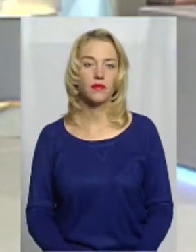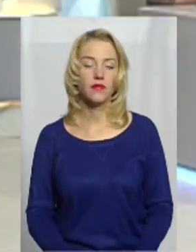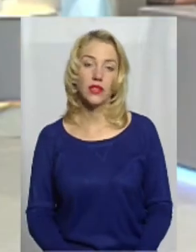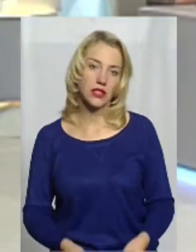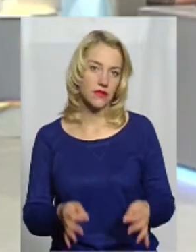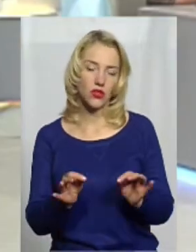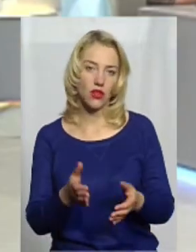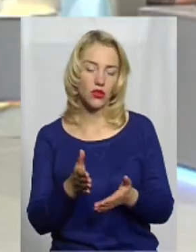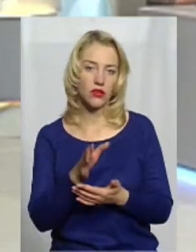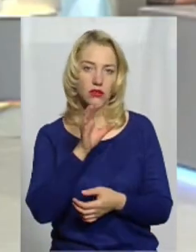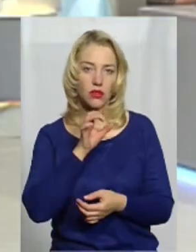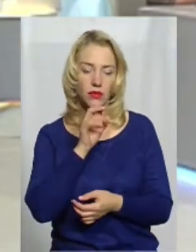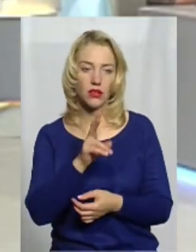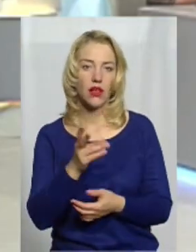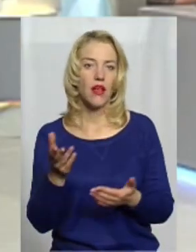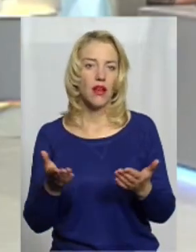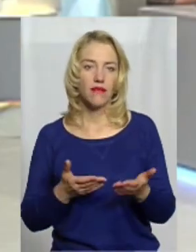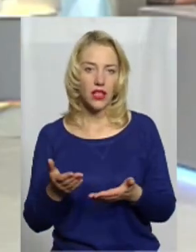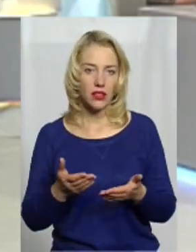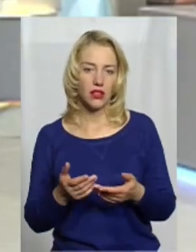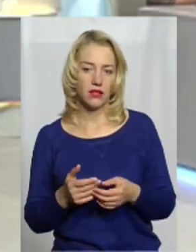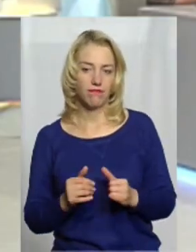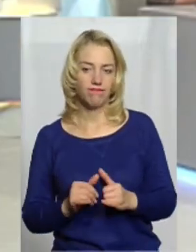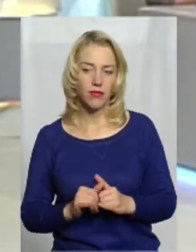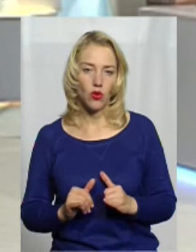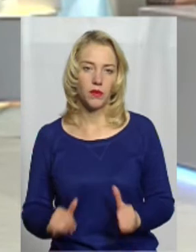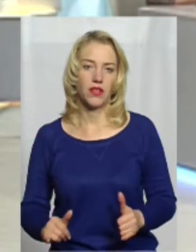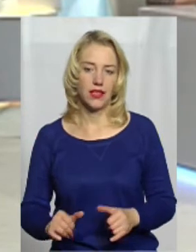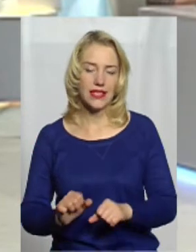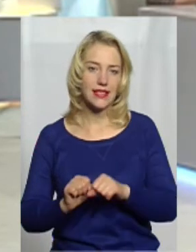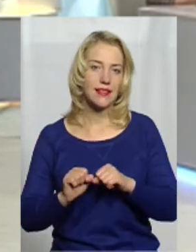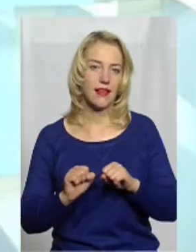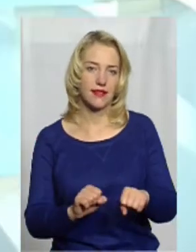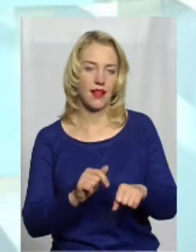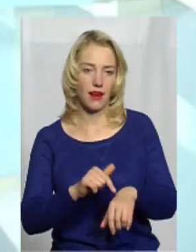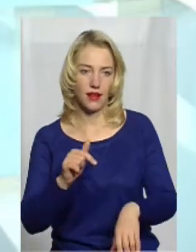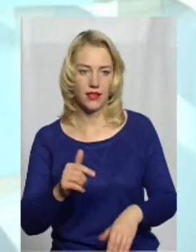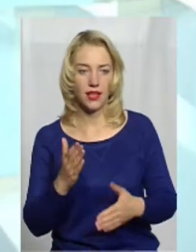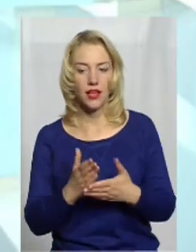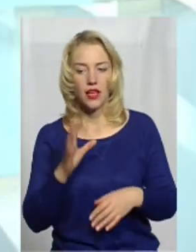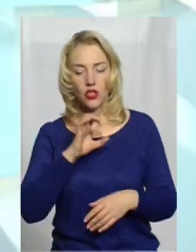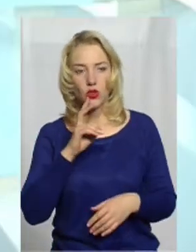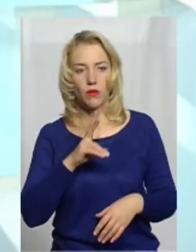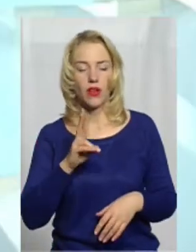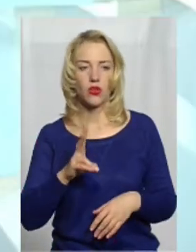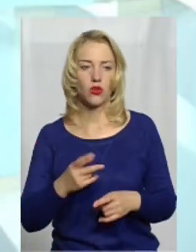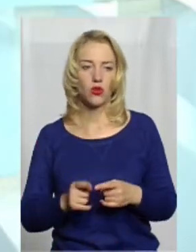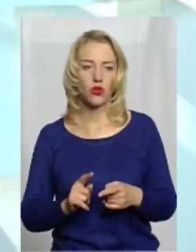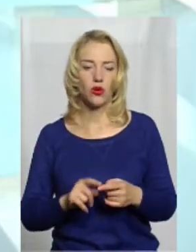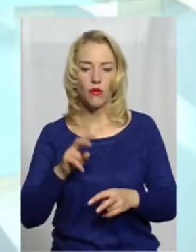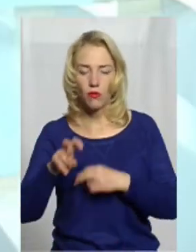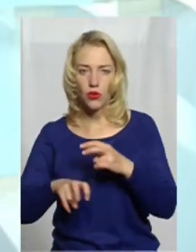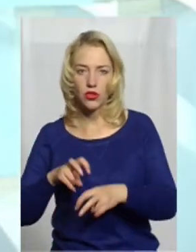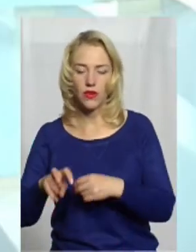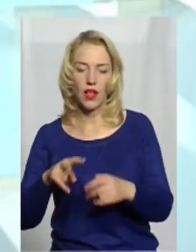Звичайно. Є собаки, в яких переобладає захисна реакція. Є собаки, які піщевіки. Це лаборатори,